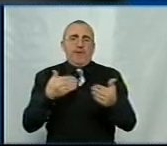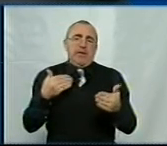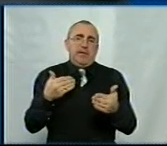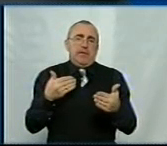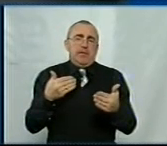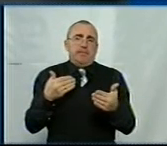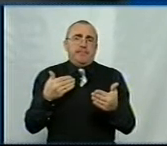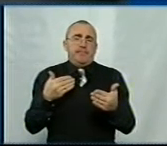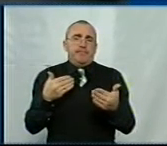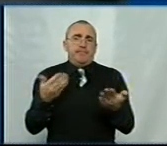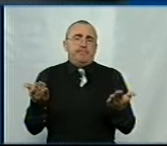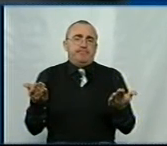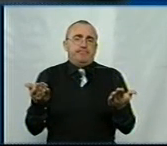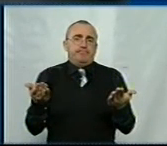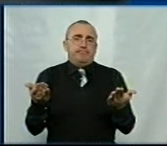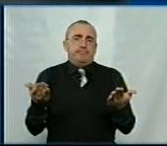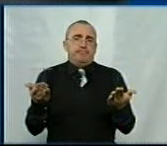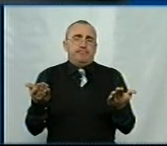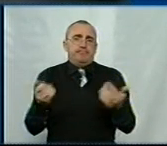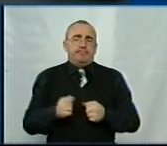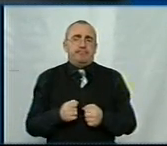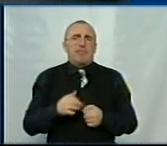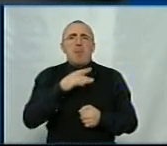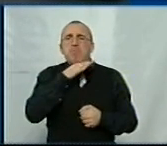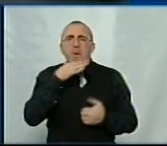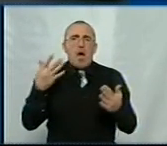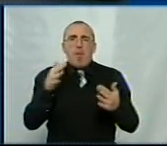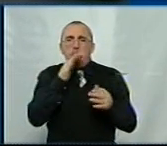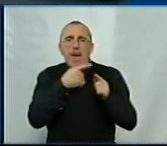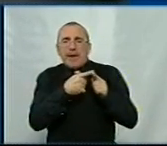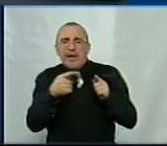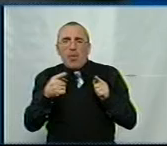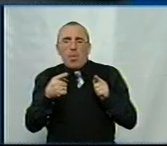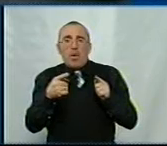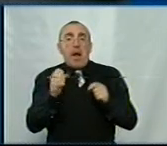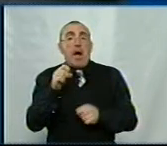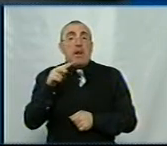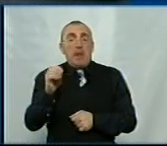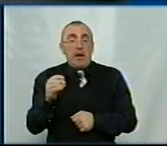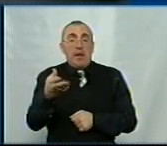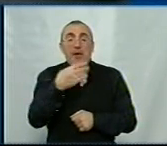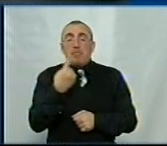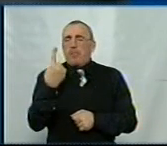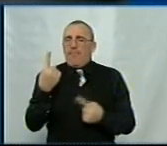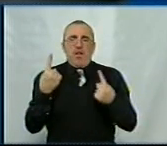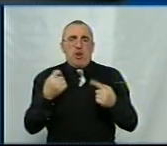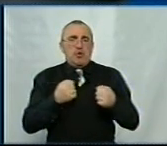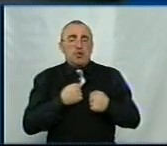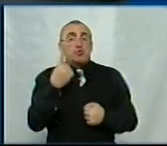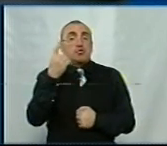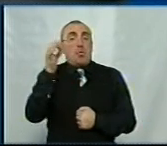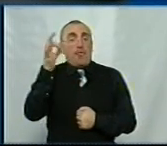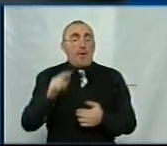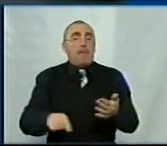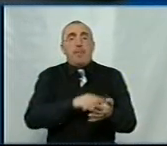багатьох періодів. Але, на превеликий жаль, на 100%